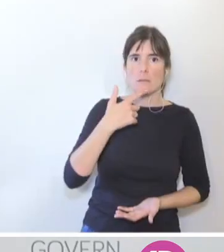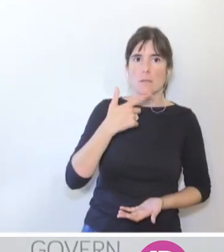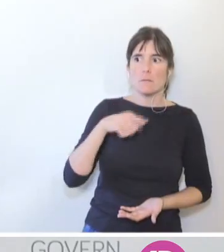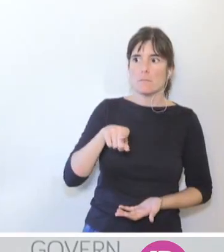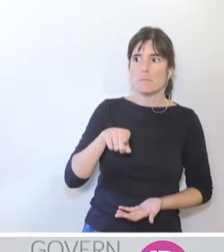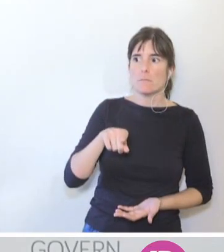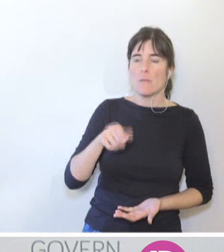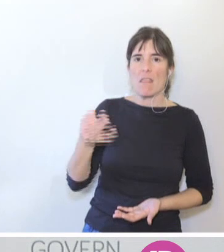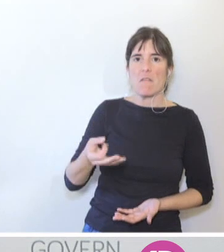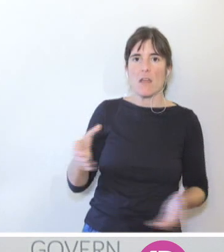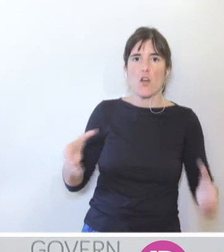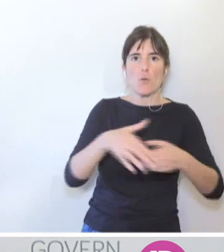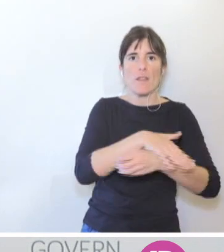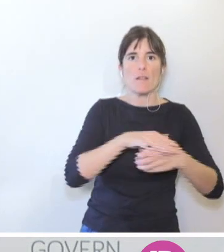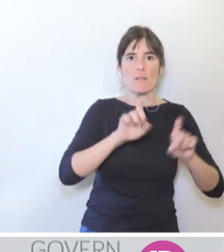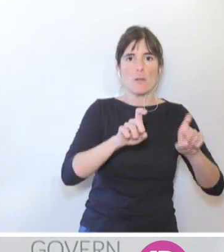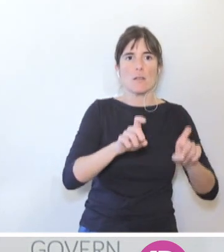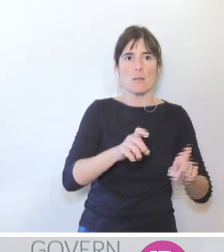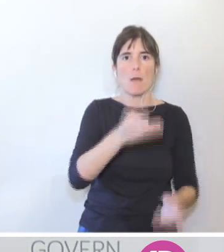perquè els acords...